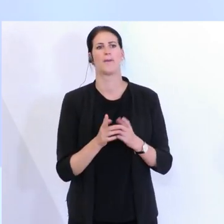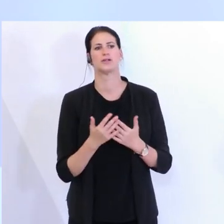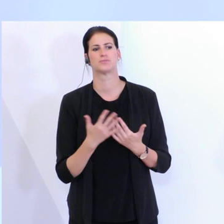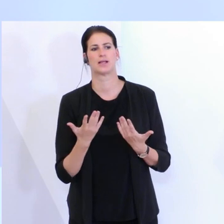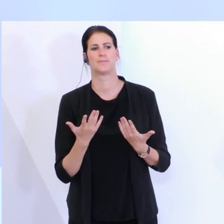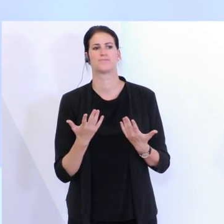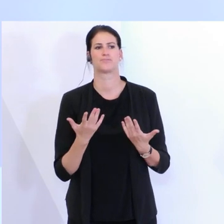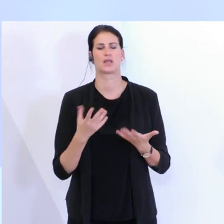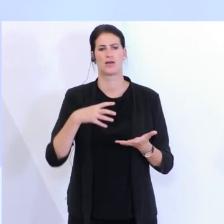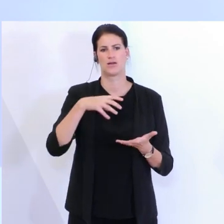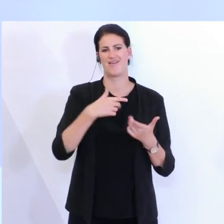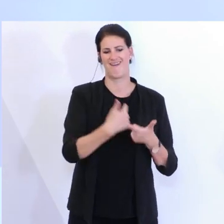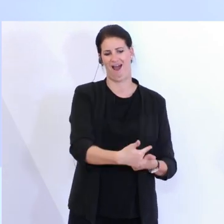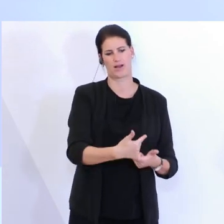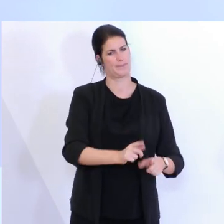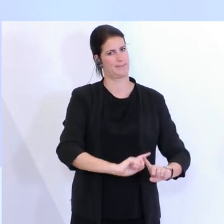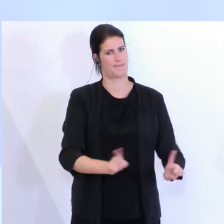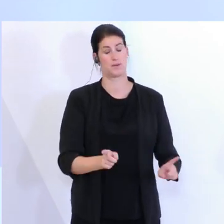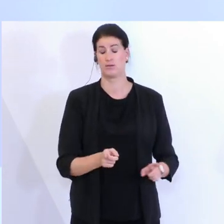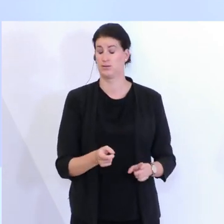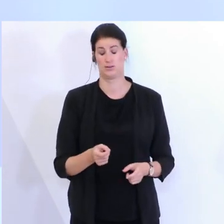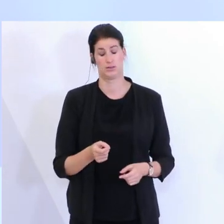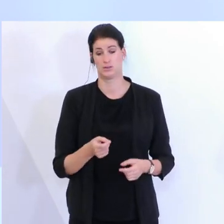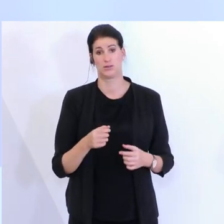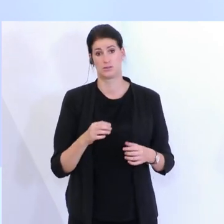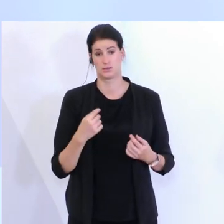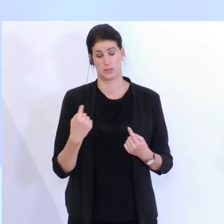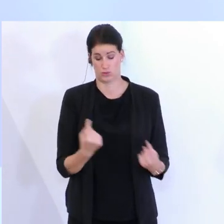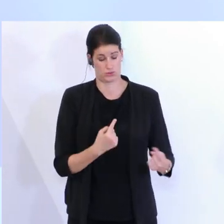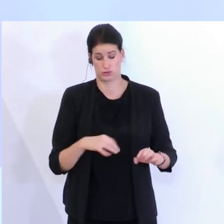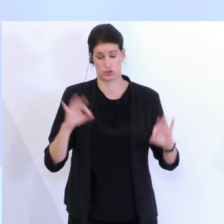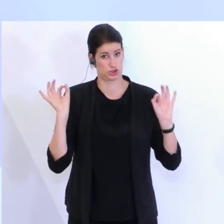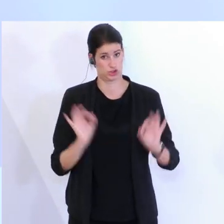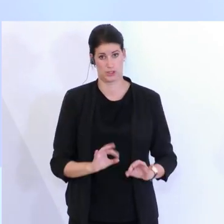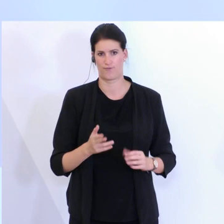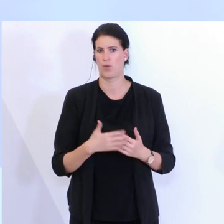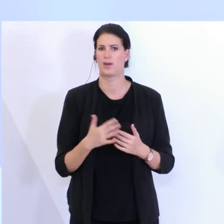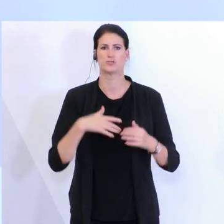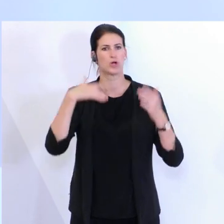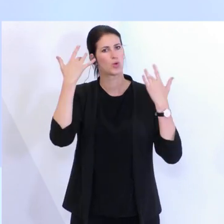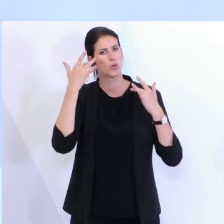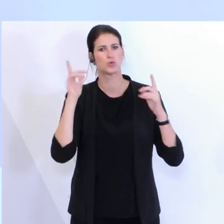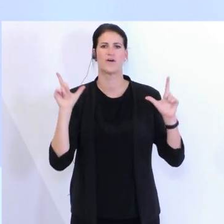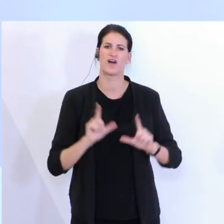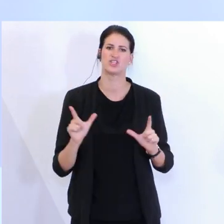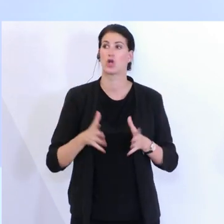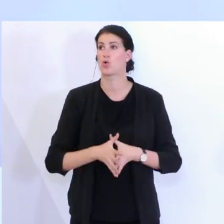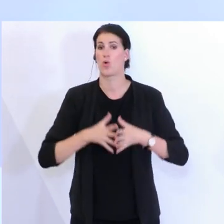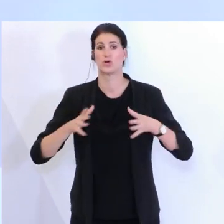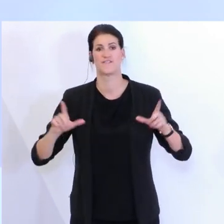Da ist die Situation zum Teil wirklich katastrophal. Dadurch, dass halt eben Kulturveranstaltungen, Großveranstaltungen,